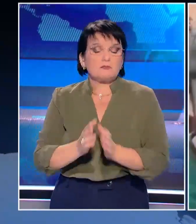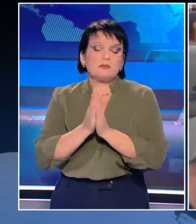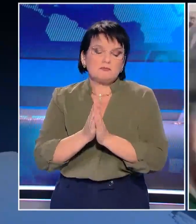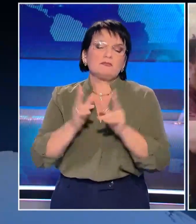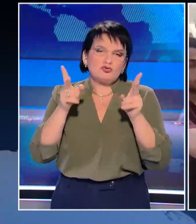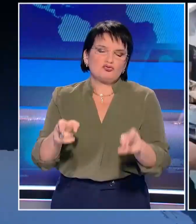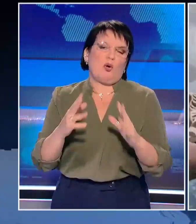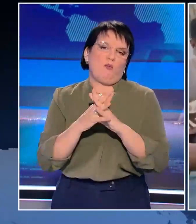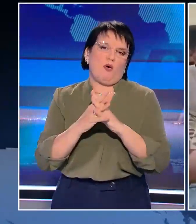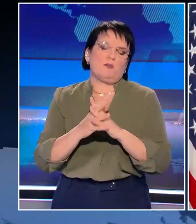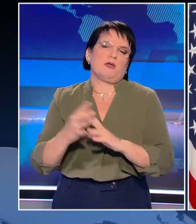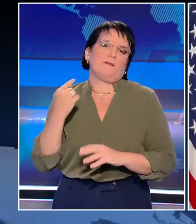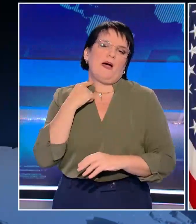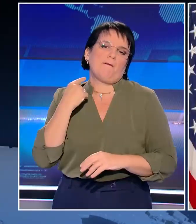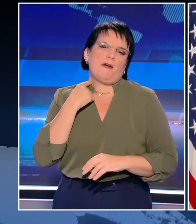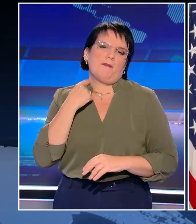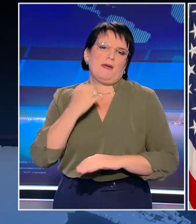κατάπαυση του πυρός πέφτουν στο κενό.